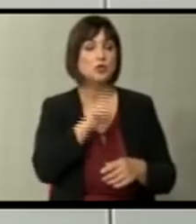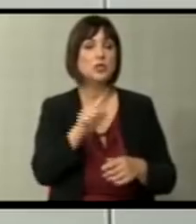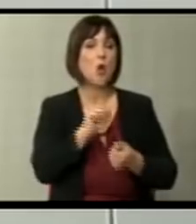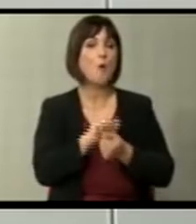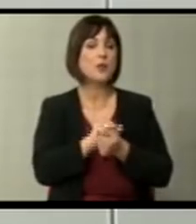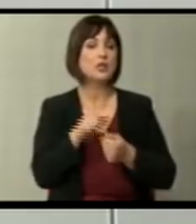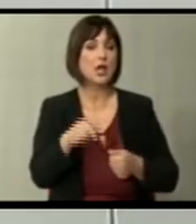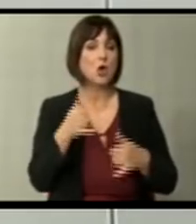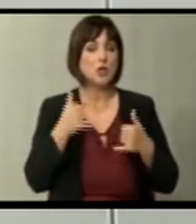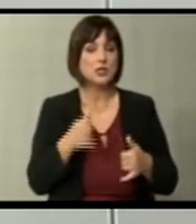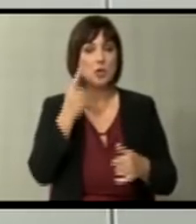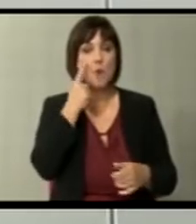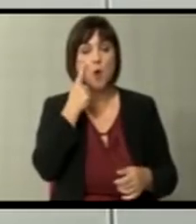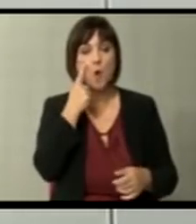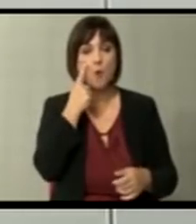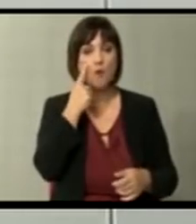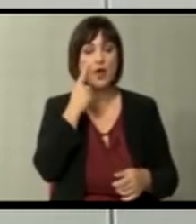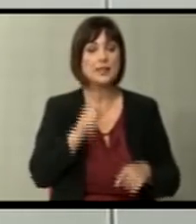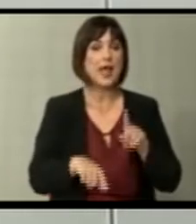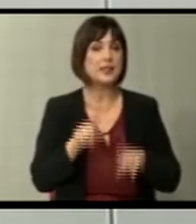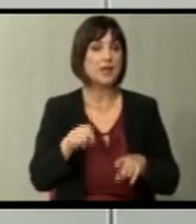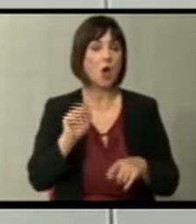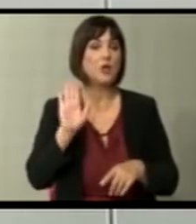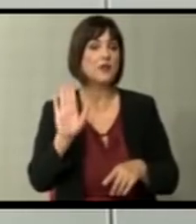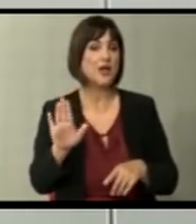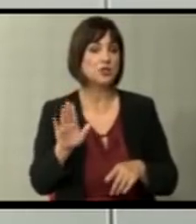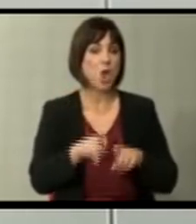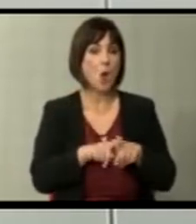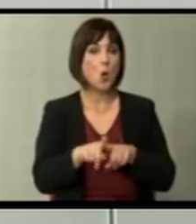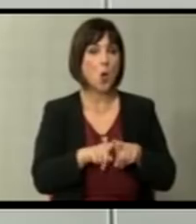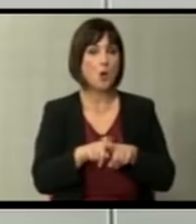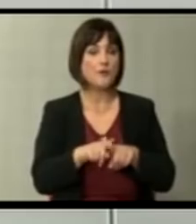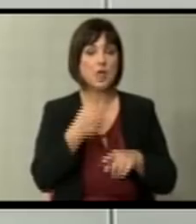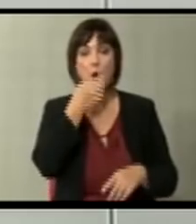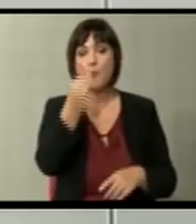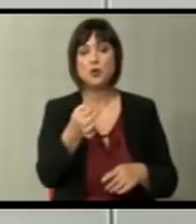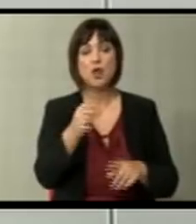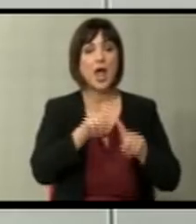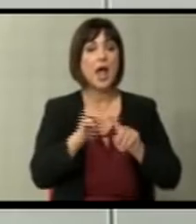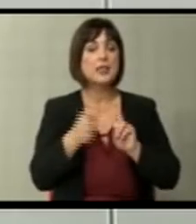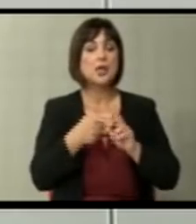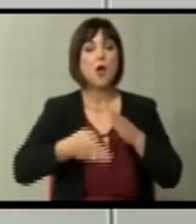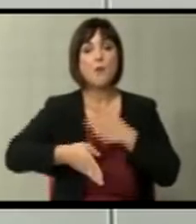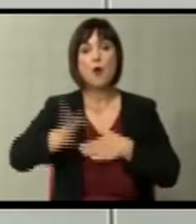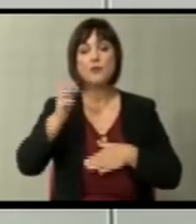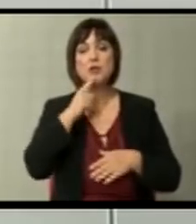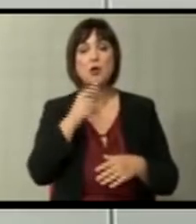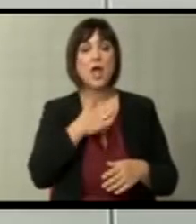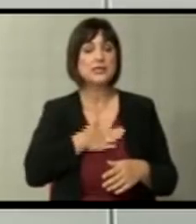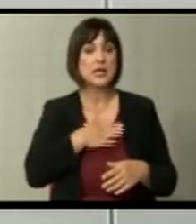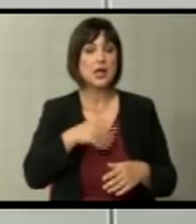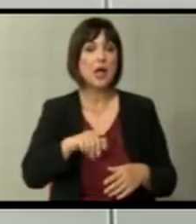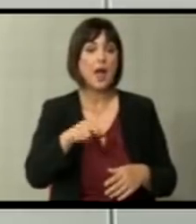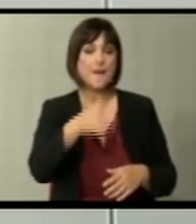медиумите како денеска што се обидуваат некој од вашите колеги да го прашат хан кој е на заминување и кој реално е засака